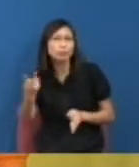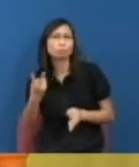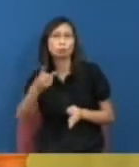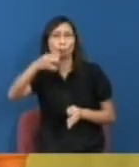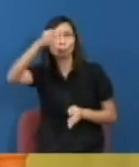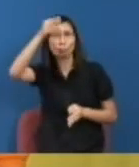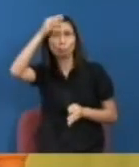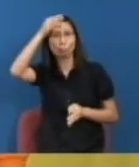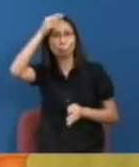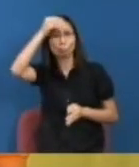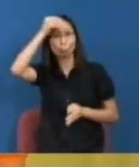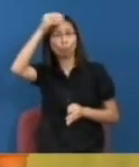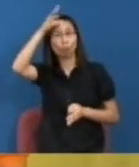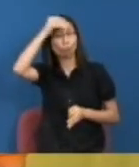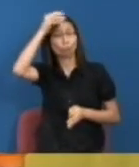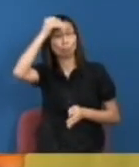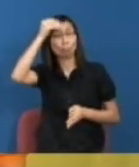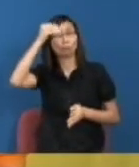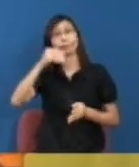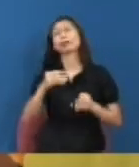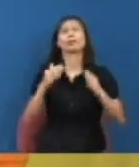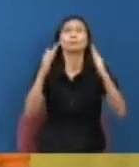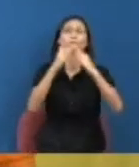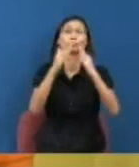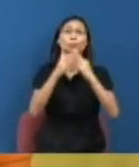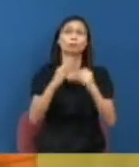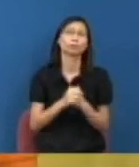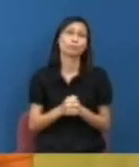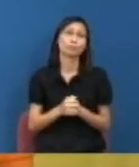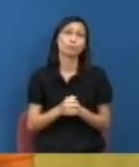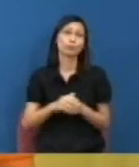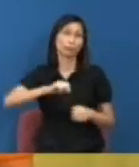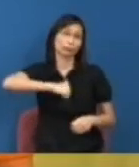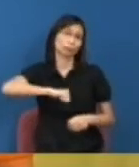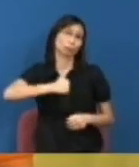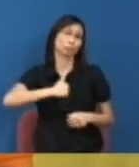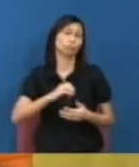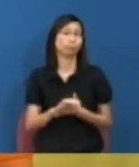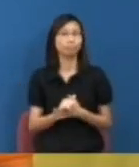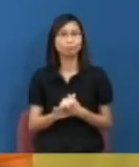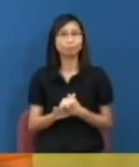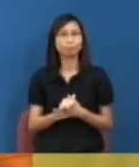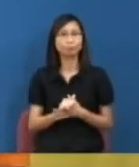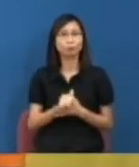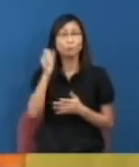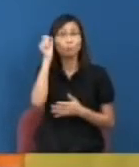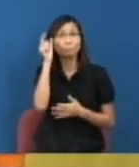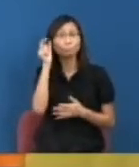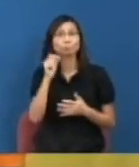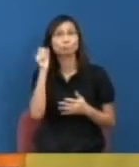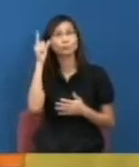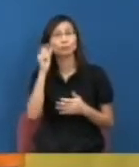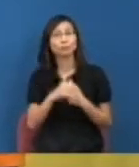即是很明顯如果你說作為一個教職員即是教學員才算最明顯的東西就是覺得現在學生